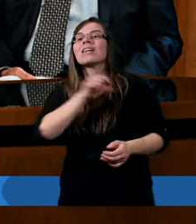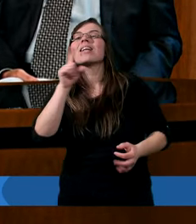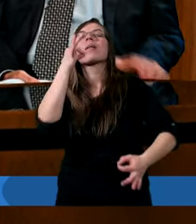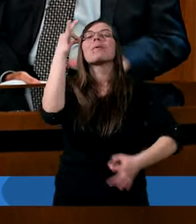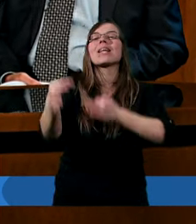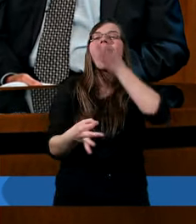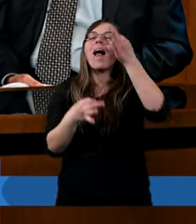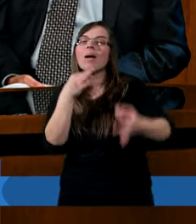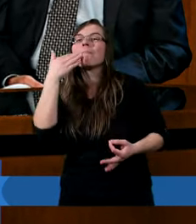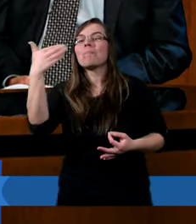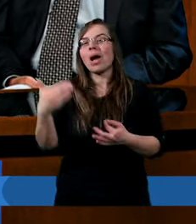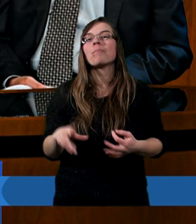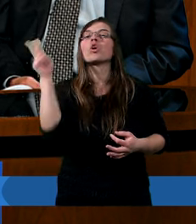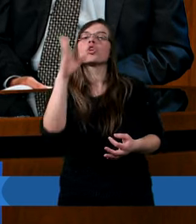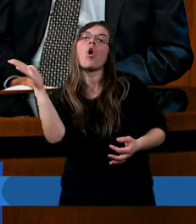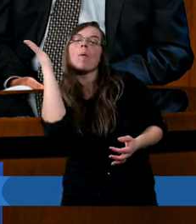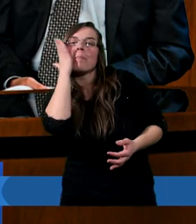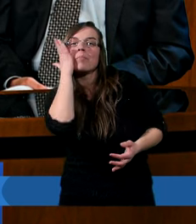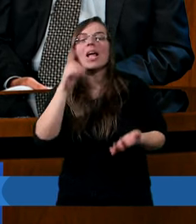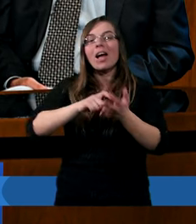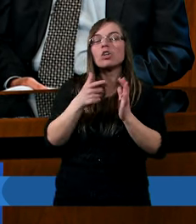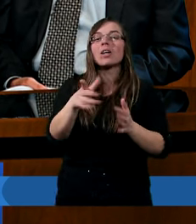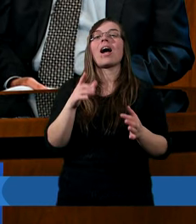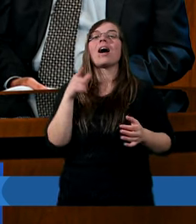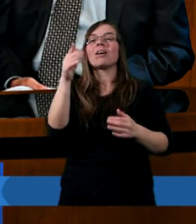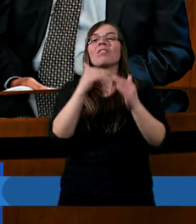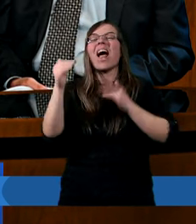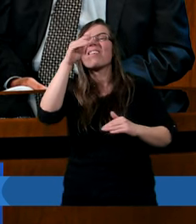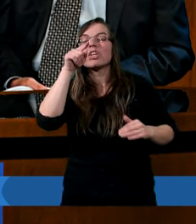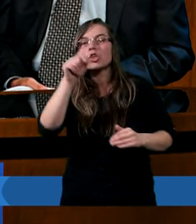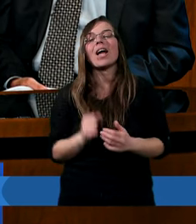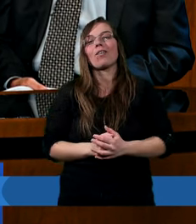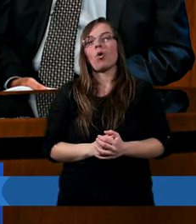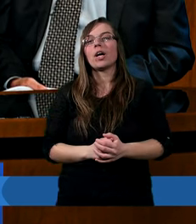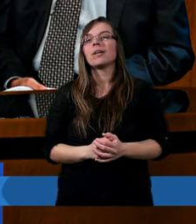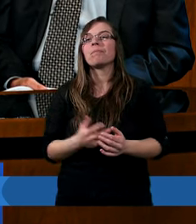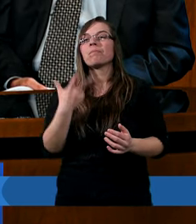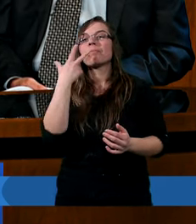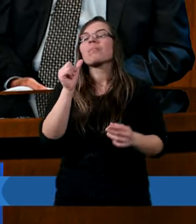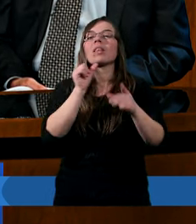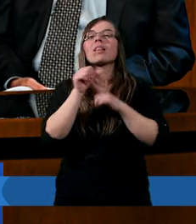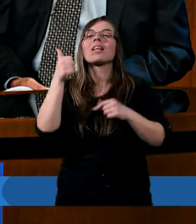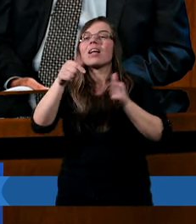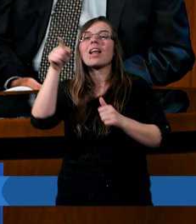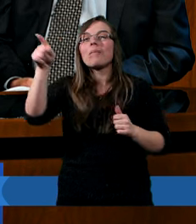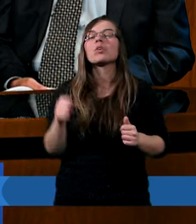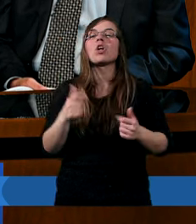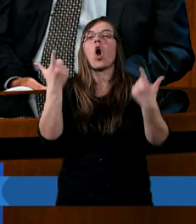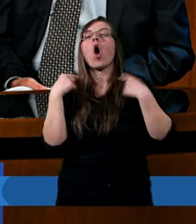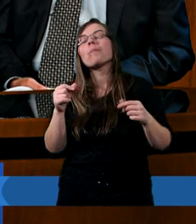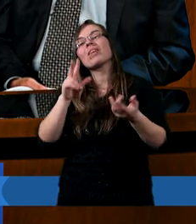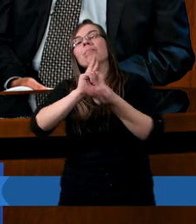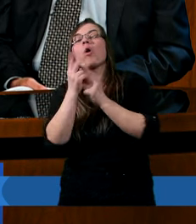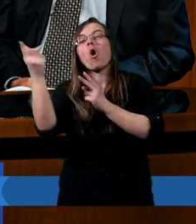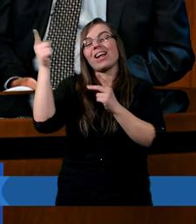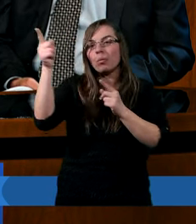psalmem kto mieszka pod ochroną Najwyższego. Nie kto się tam poszedł i